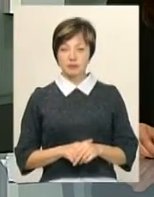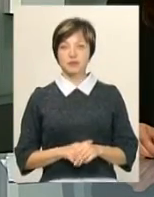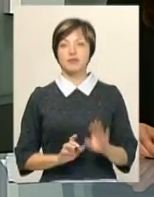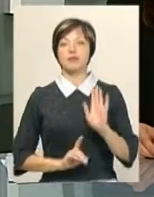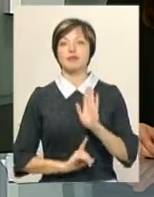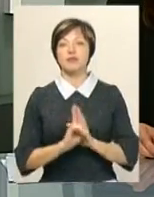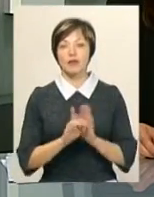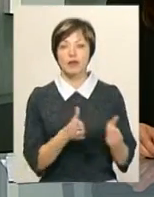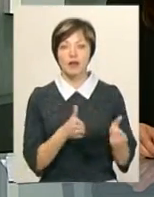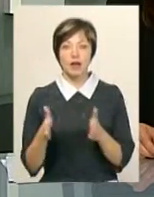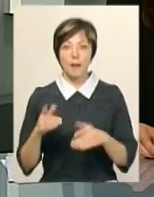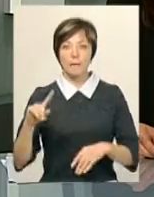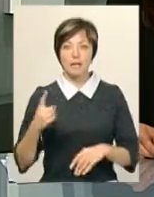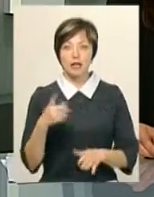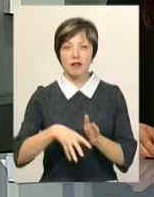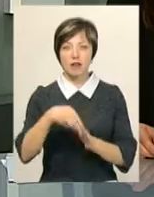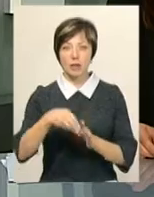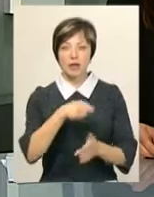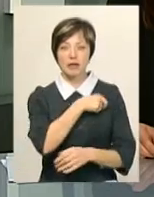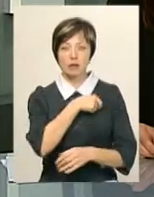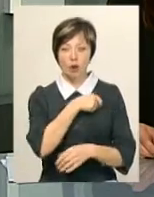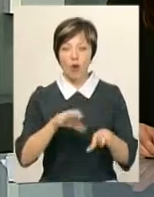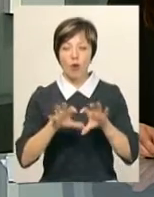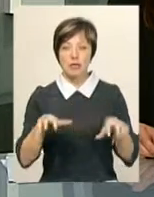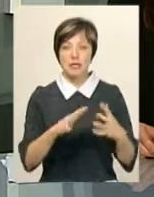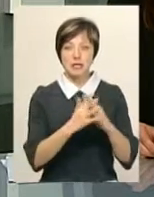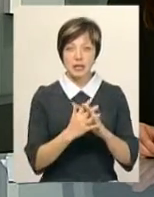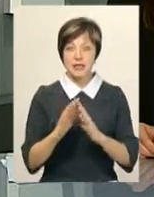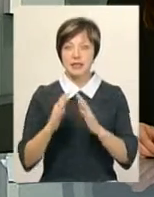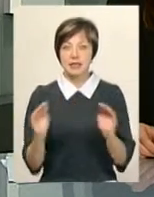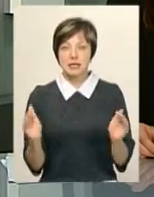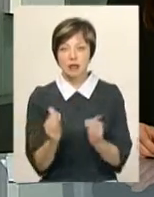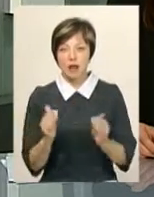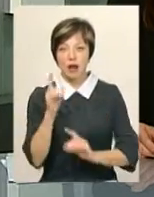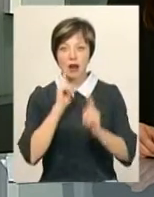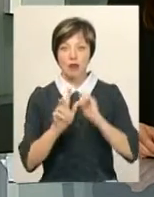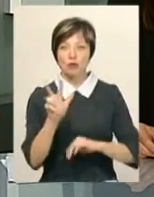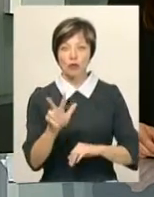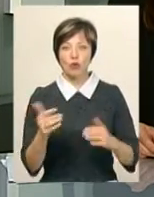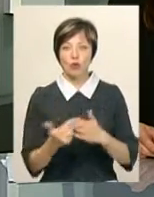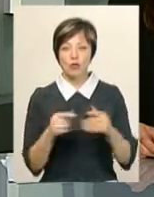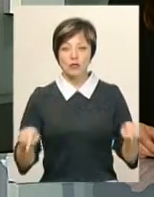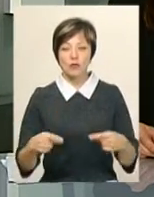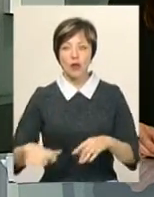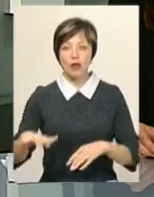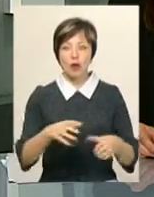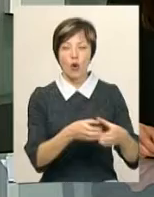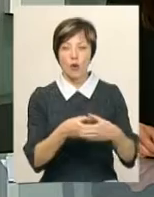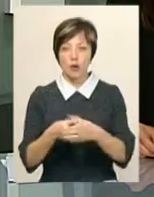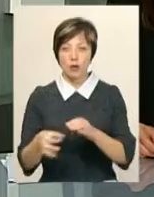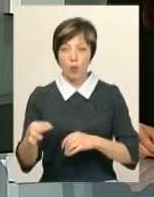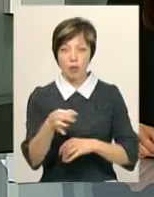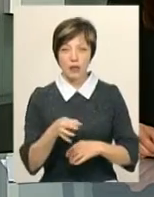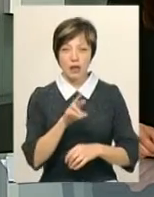Розпочалася підготовка до перших виборів депутатів та голів селищної та сільських рад у трьох новостворених тергромадах Хмельниччини.